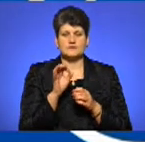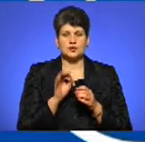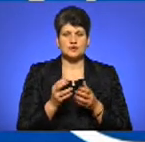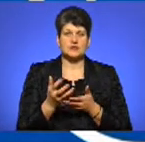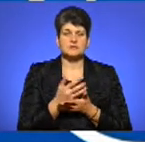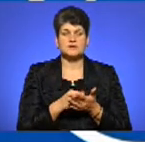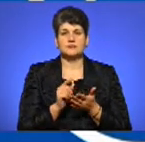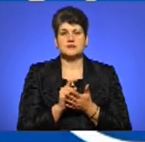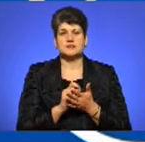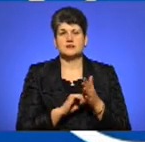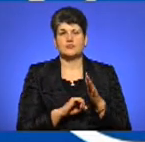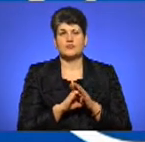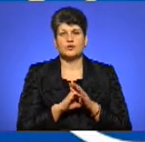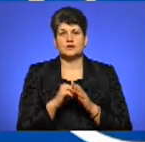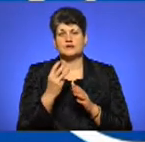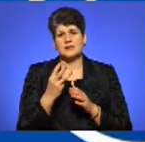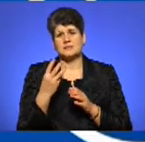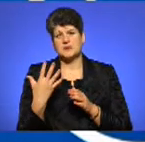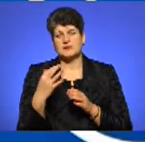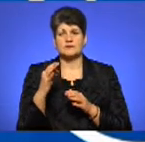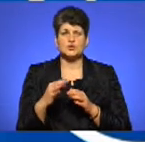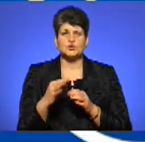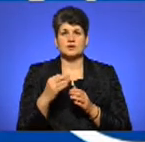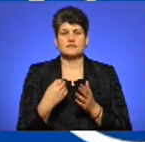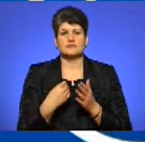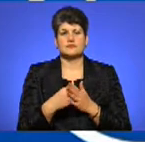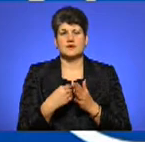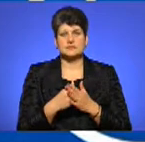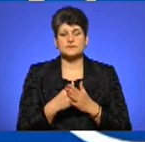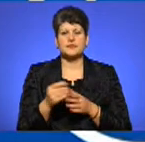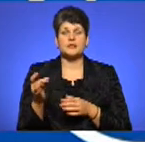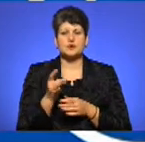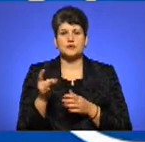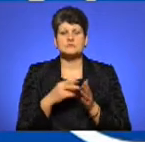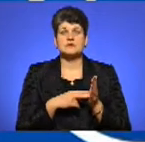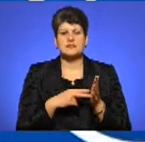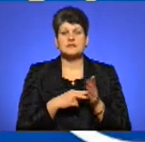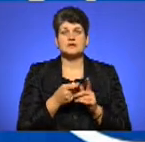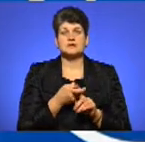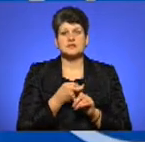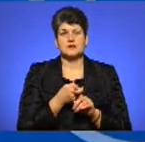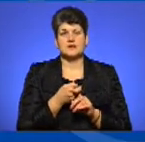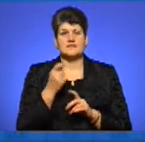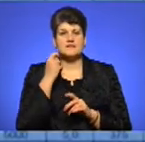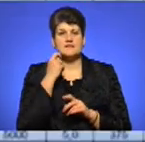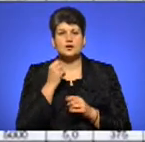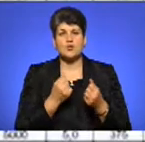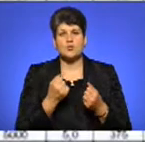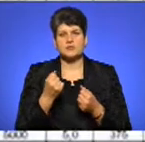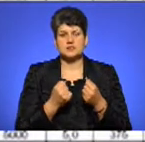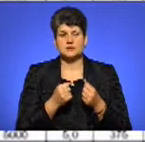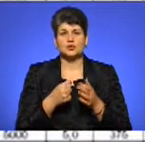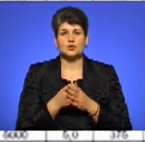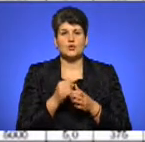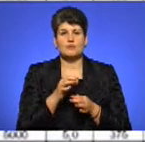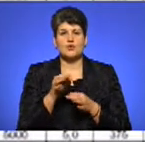пенсійного фонду – 3,5% від вартості. Розмір ставки в першу чергу залежатиме від віку машини. До проєкту